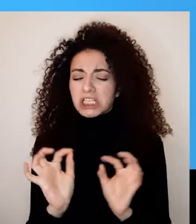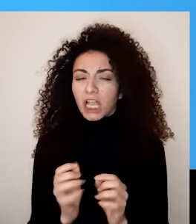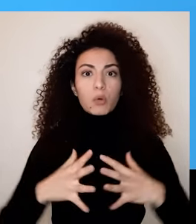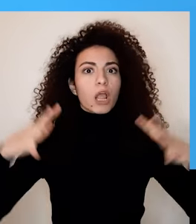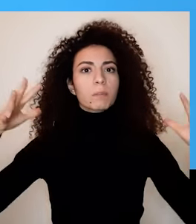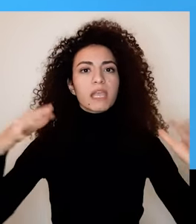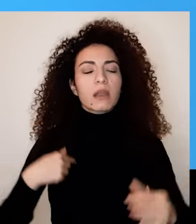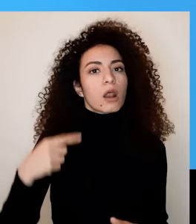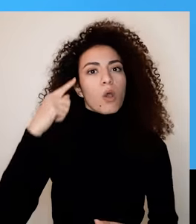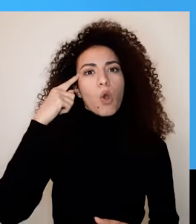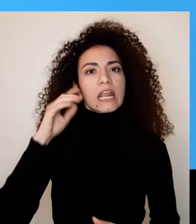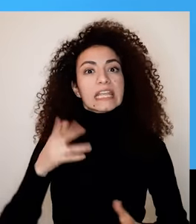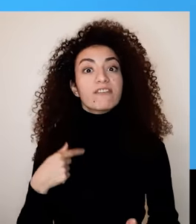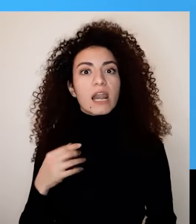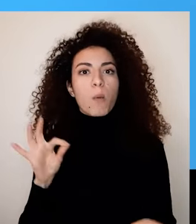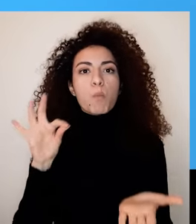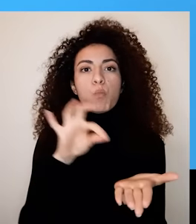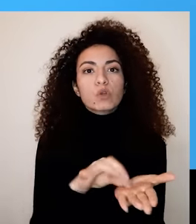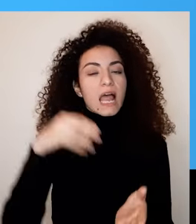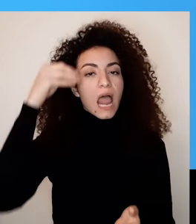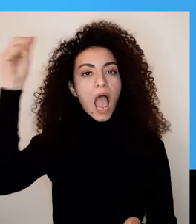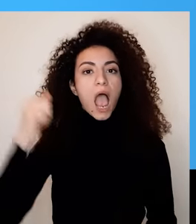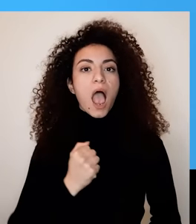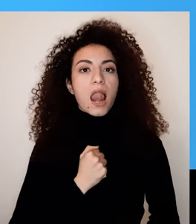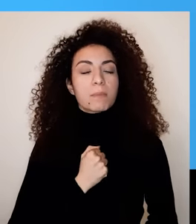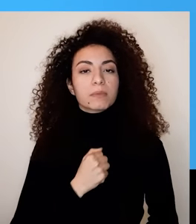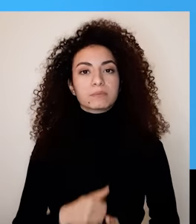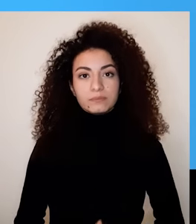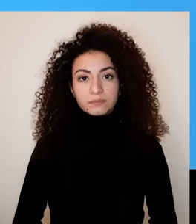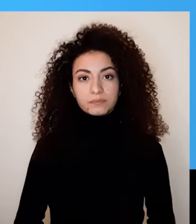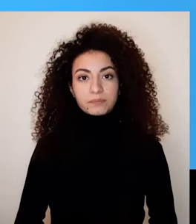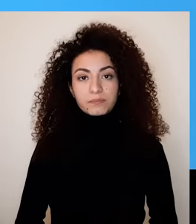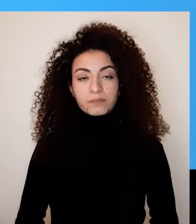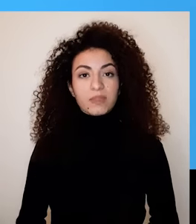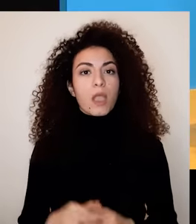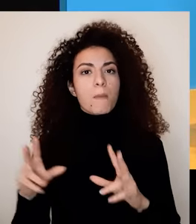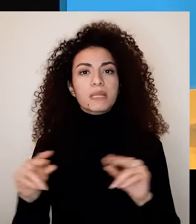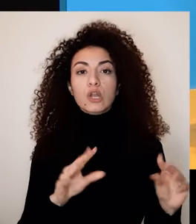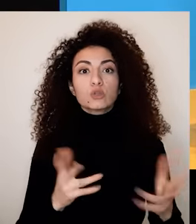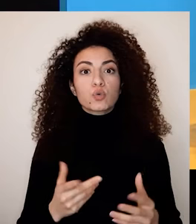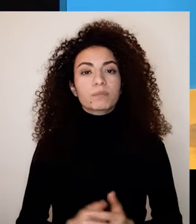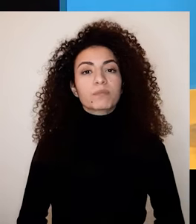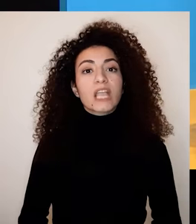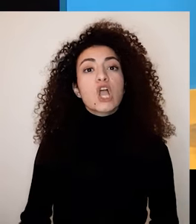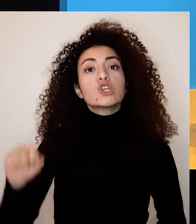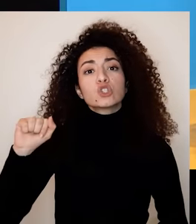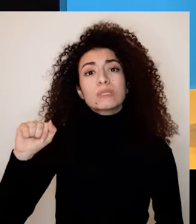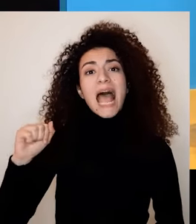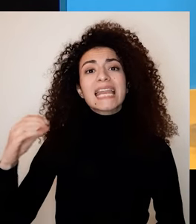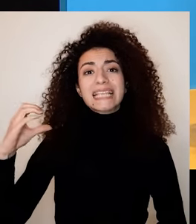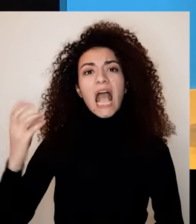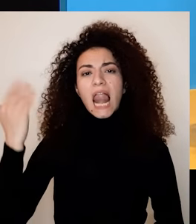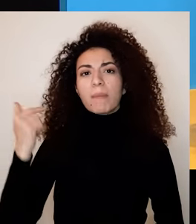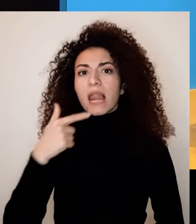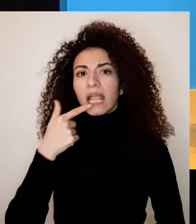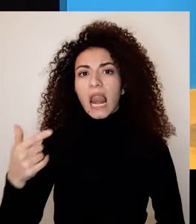الصغيرة والكبيرة اللي بترجح إمكانية تحقيق حلمي لنفسي وأحلامي للعالم فمثلاً حلم سوزان